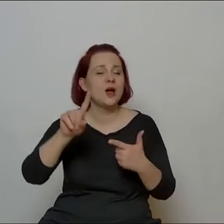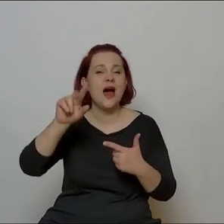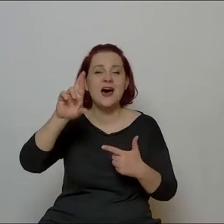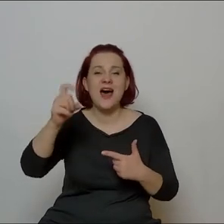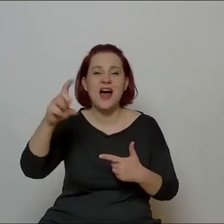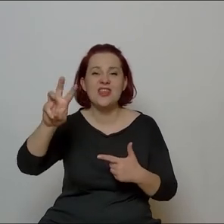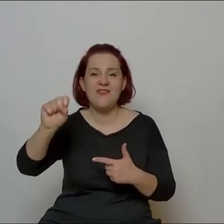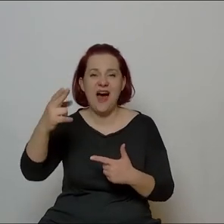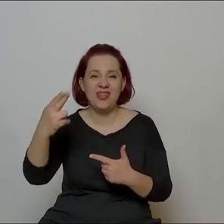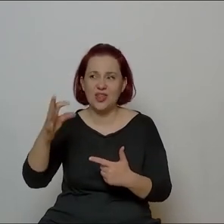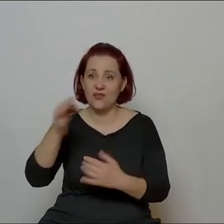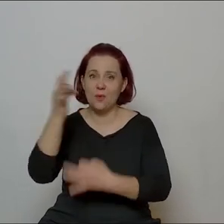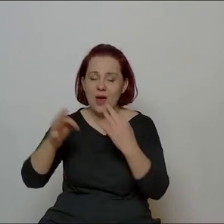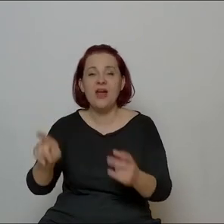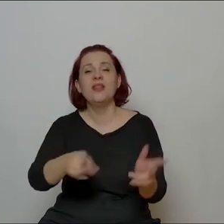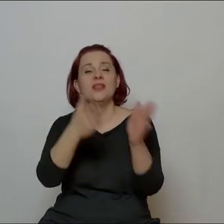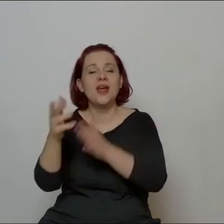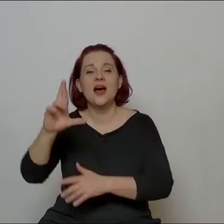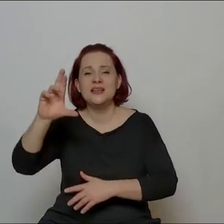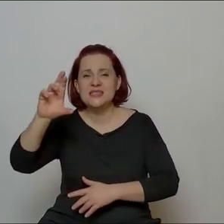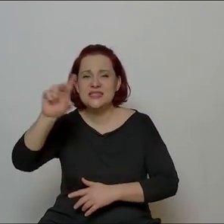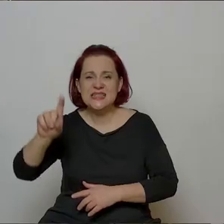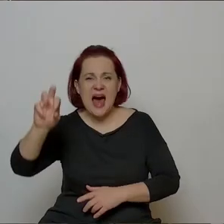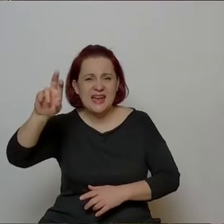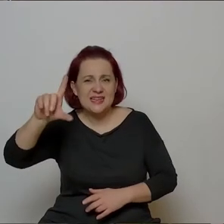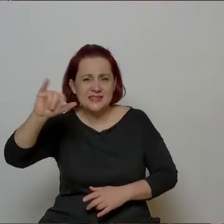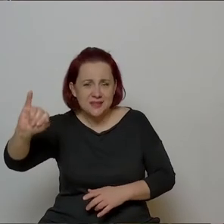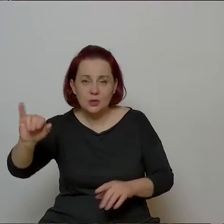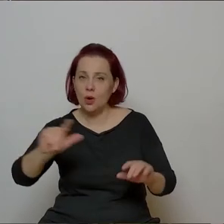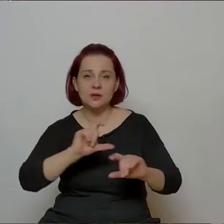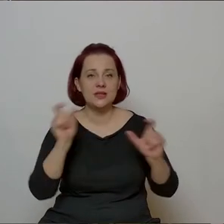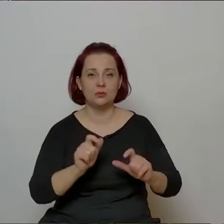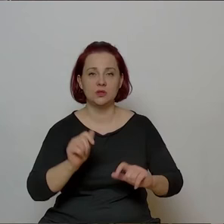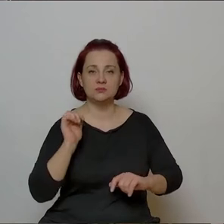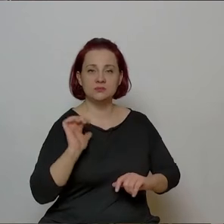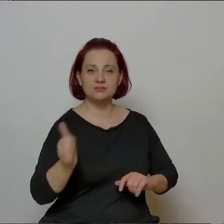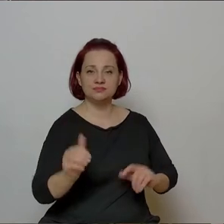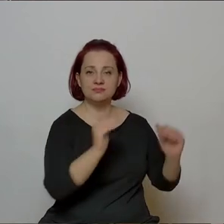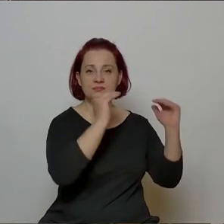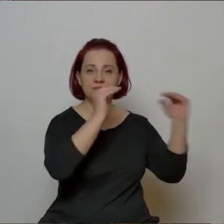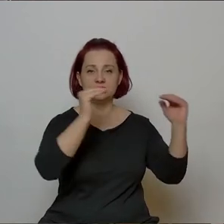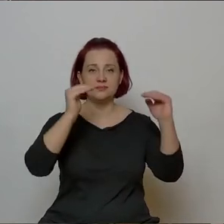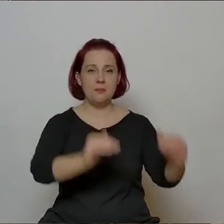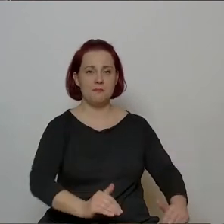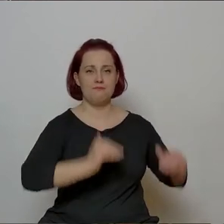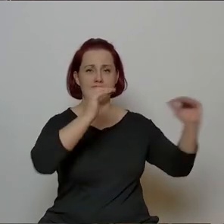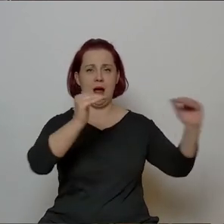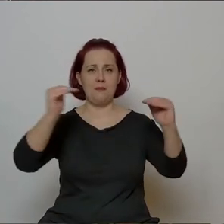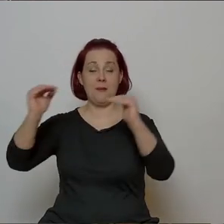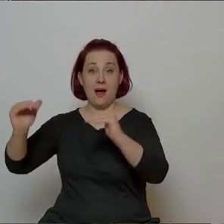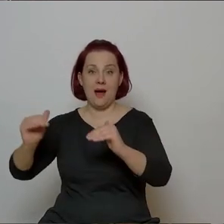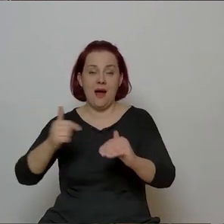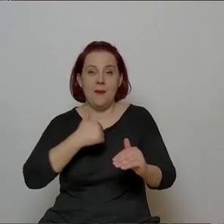utalacnowadego człowieka, potem Andrzeja Zaryckiego. Cały czas to była tylko ta wysoka półka. Natomiast, jeśli chodzi o wykonawstwo, to ja byłam